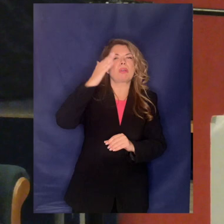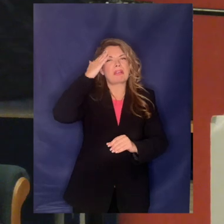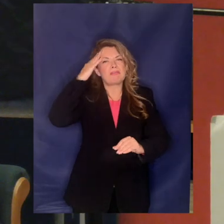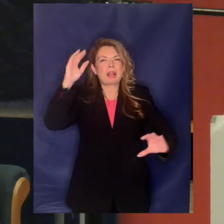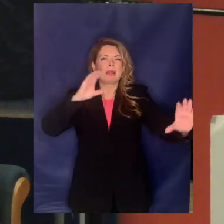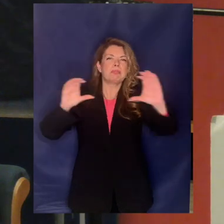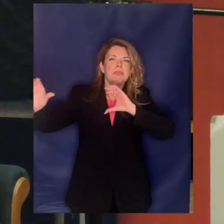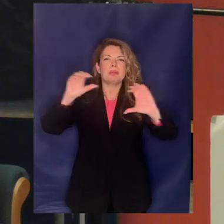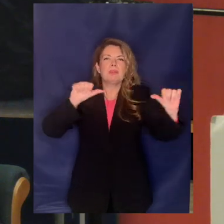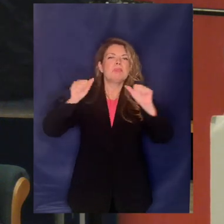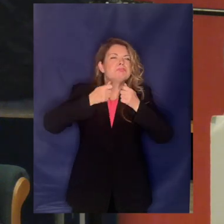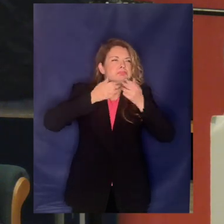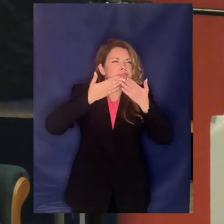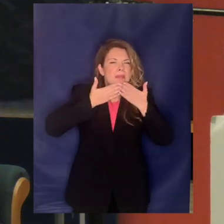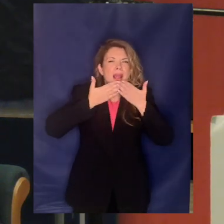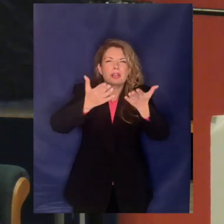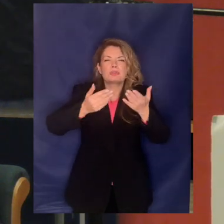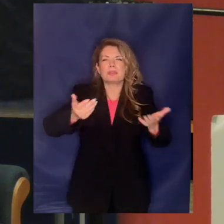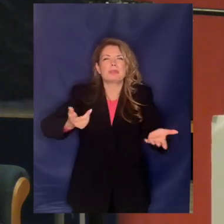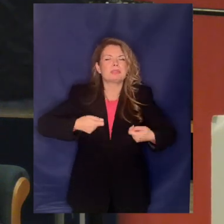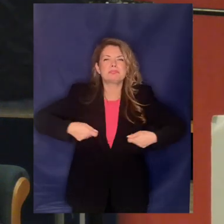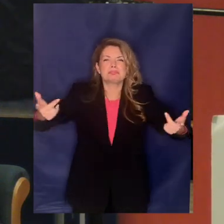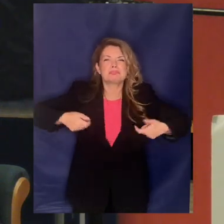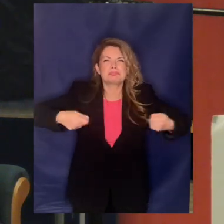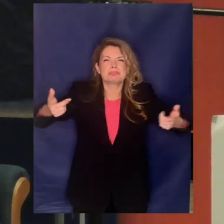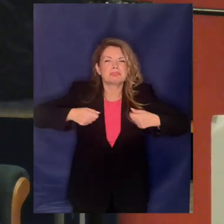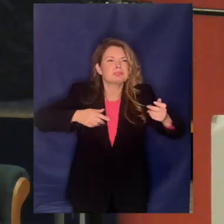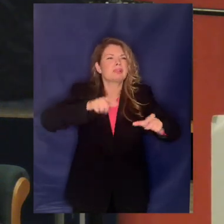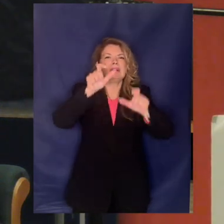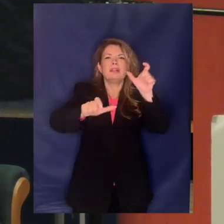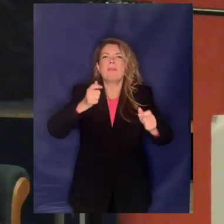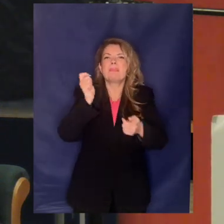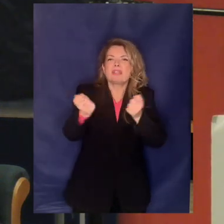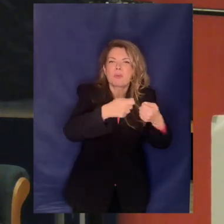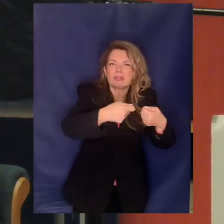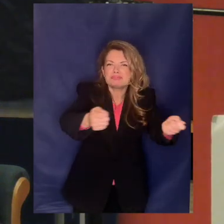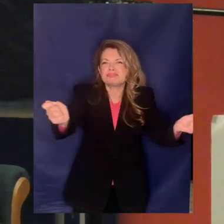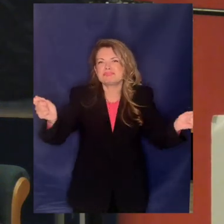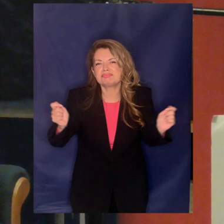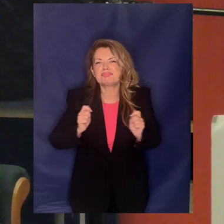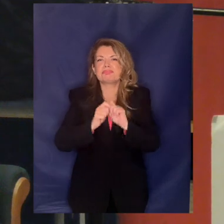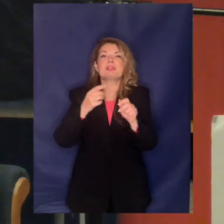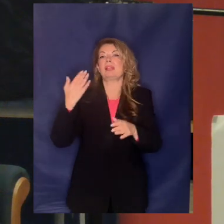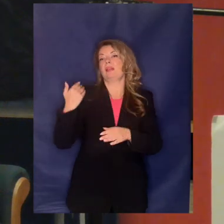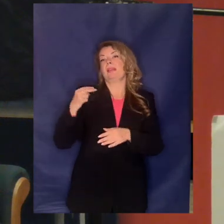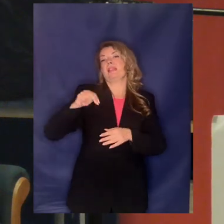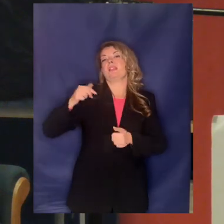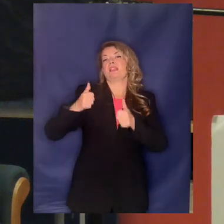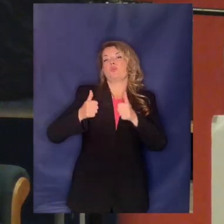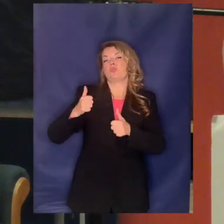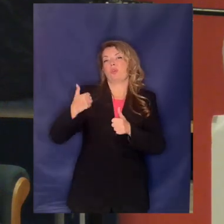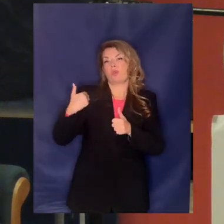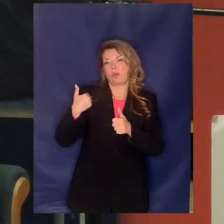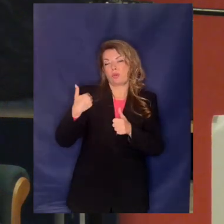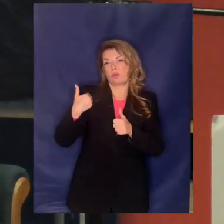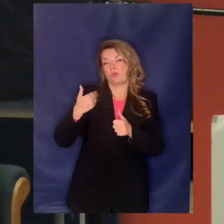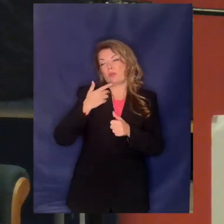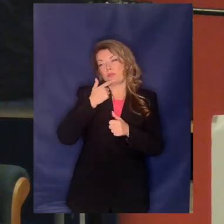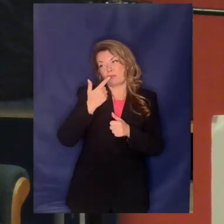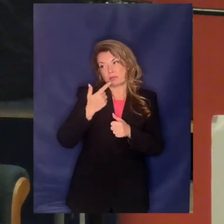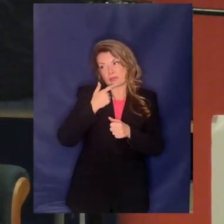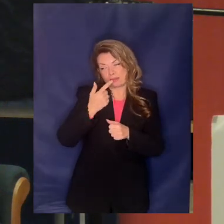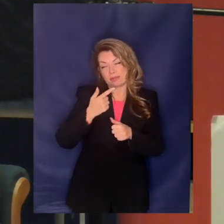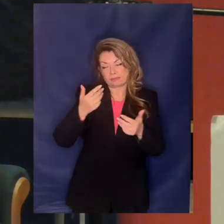κατασπατάλυση των χρημάτων σε συμβούλους και το Νιούλιο εξήγγυλε